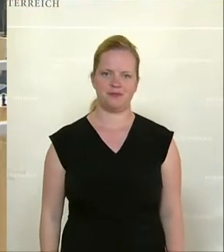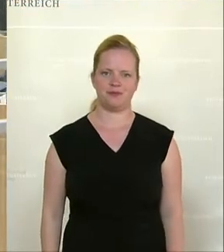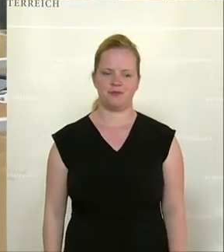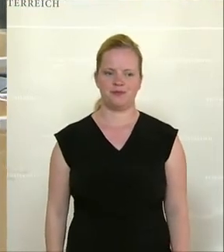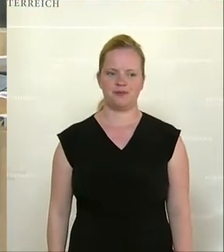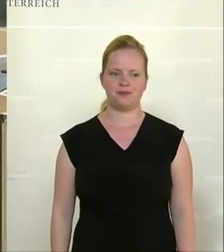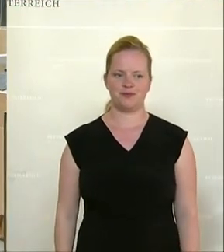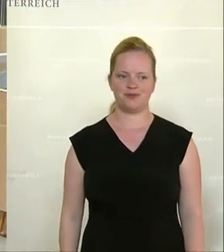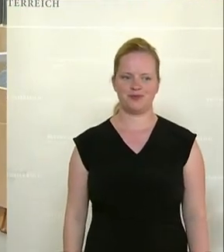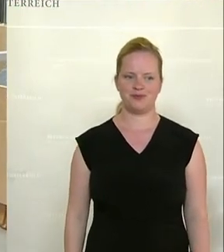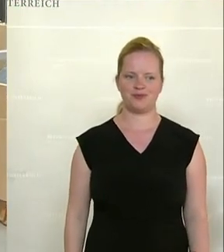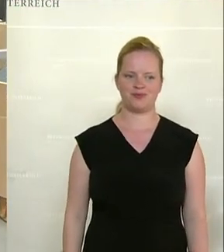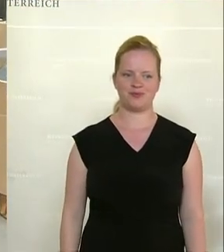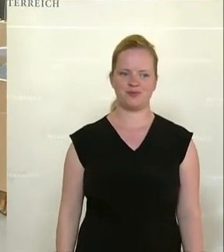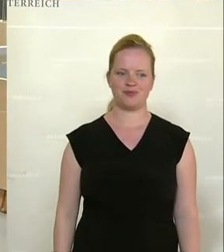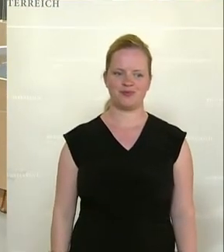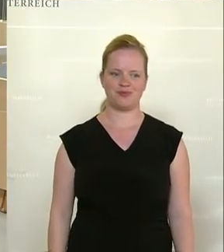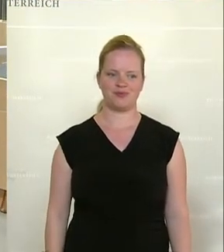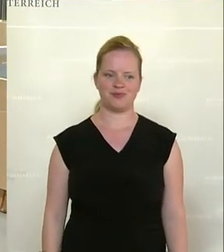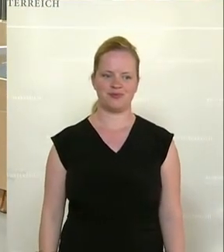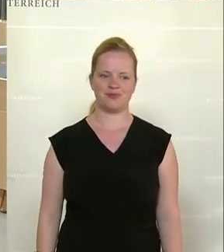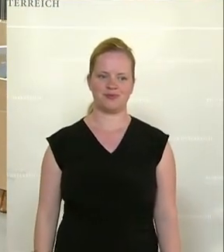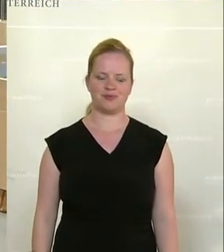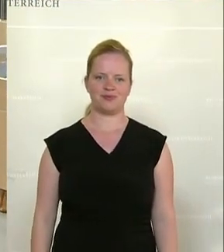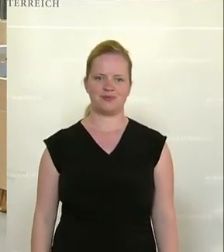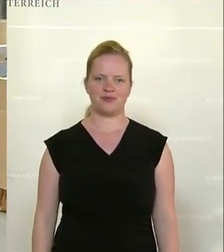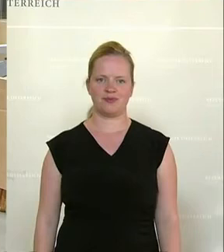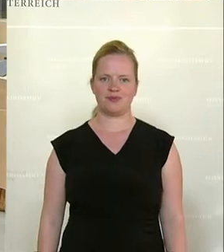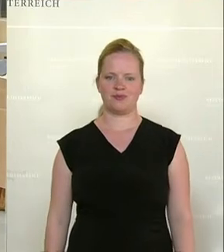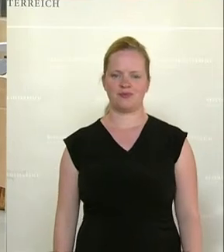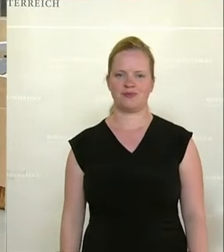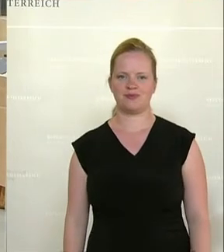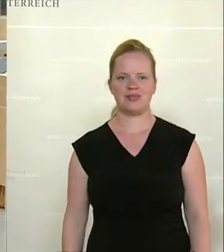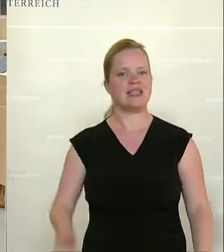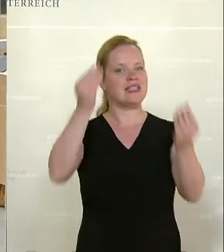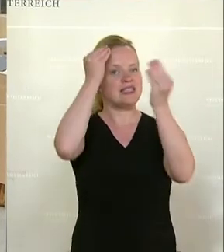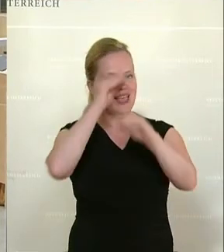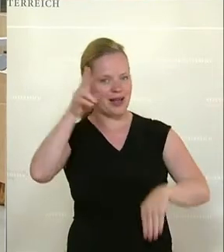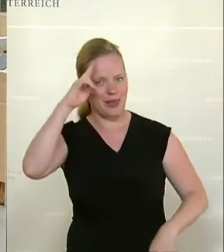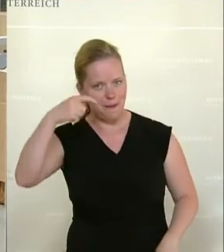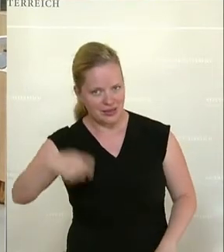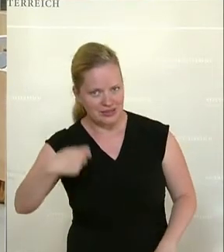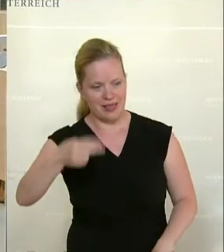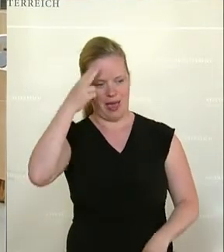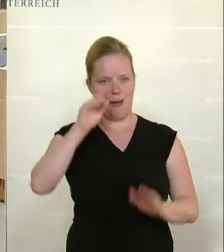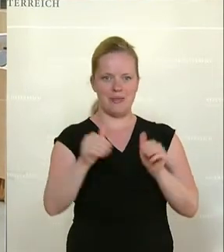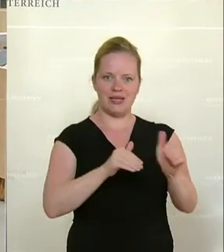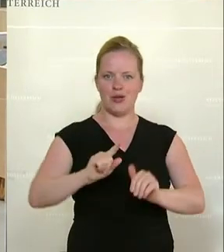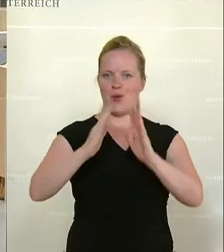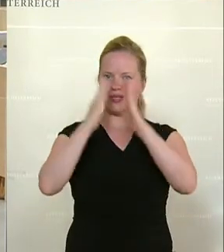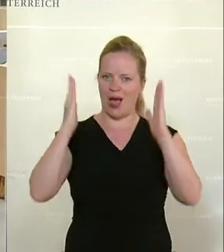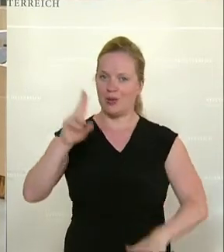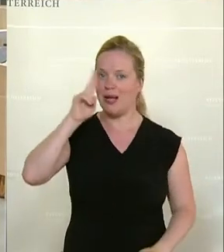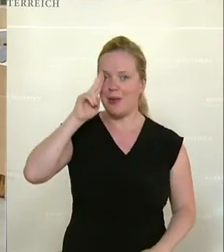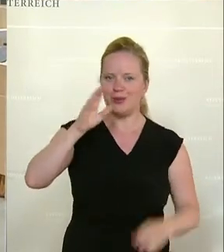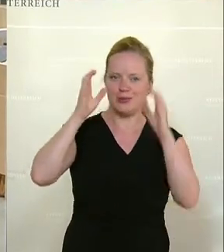wie etwa die Beratung von Angehörigen. Das Pilotprojekt startete im Herbst mit 150 Community Nurses österreichweit, so der Gesundheits